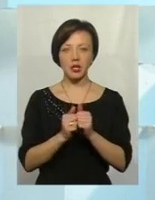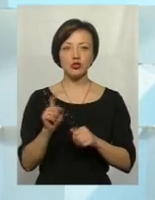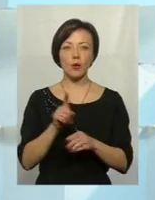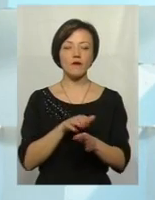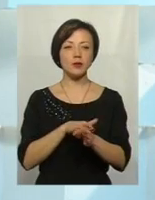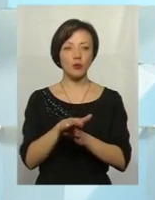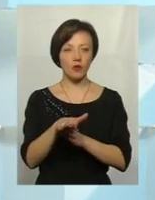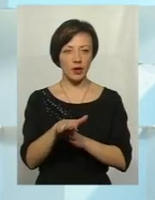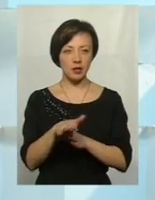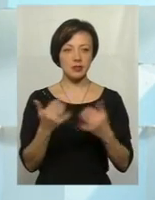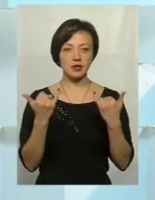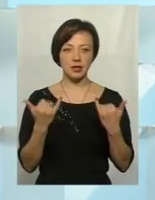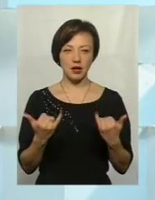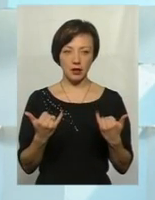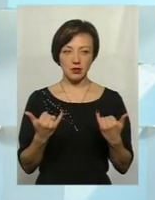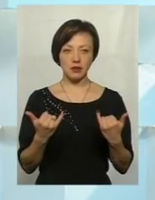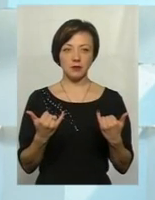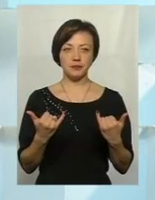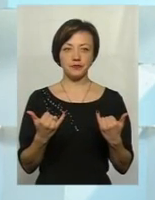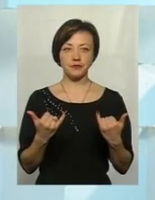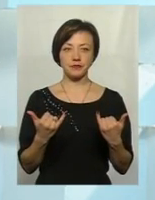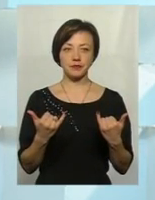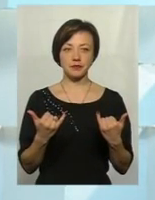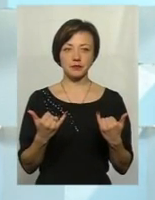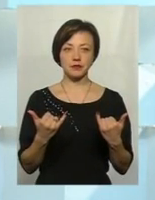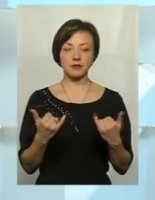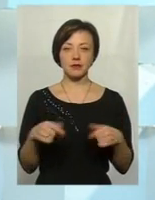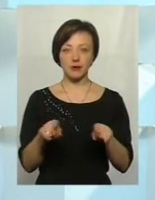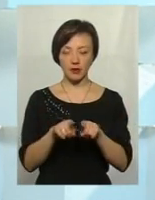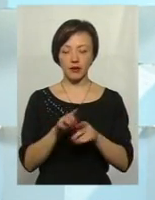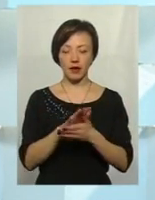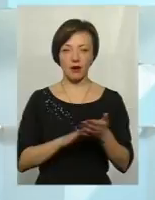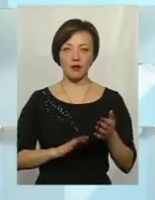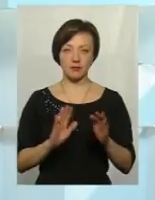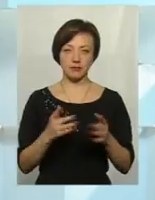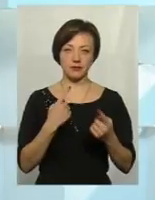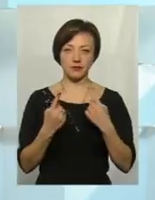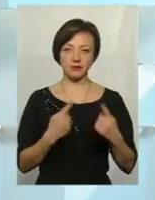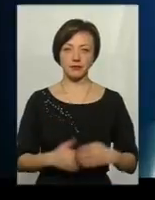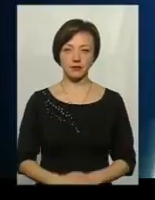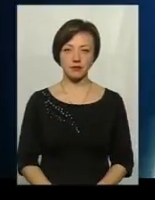що відбувається наразі, в коментарях наступних, і далі продовжимо розмову.